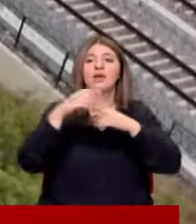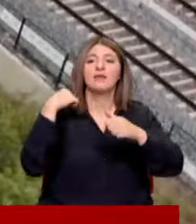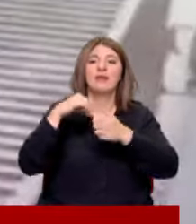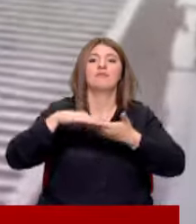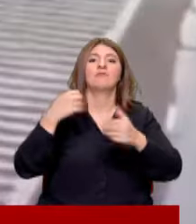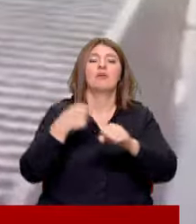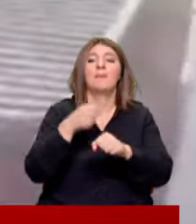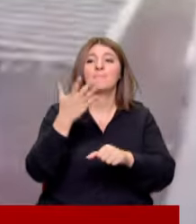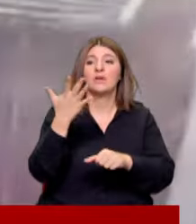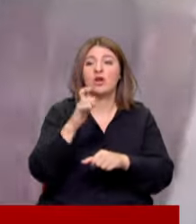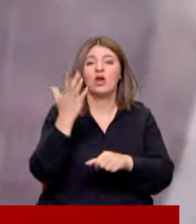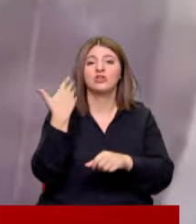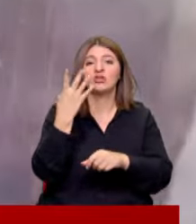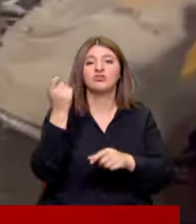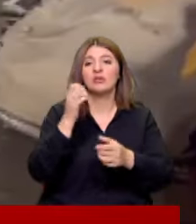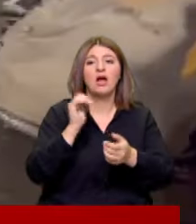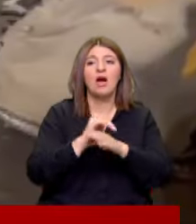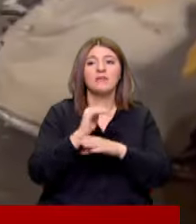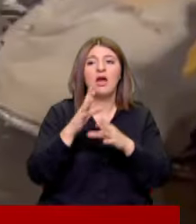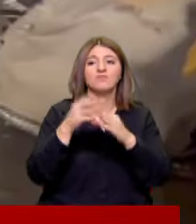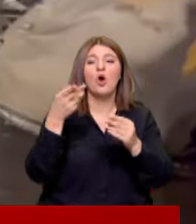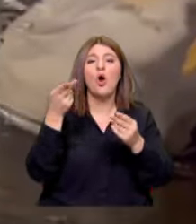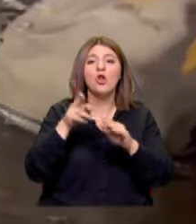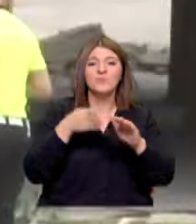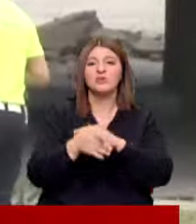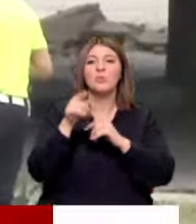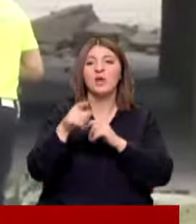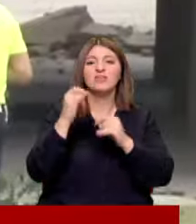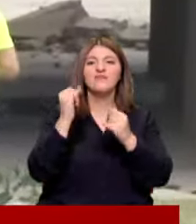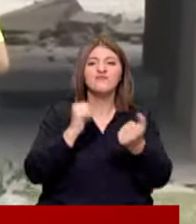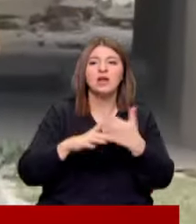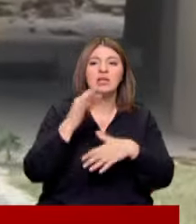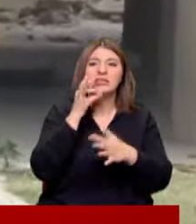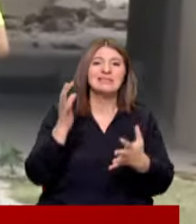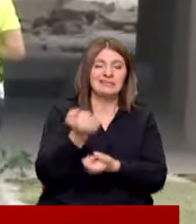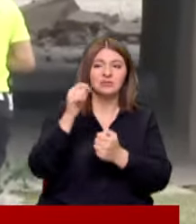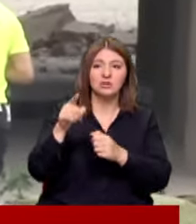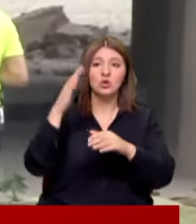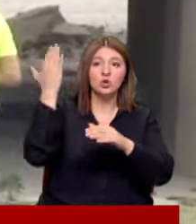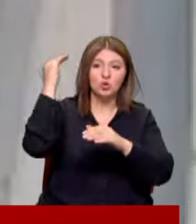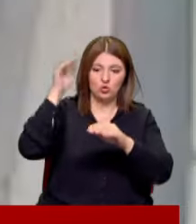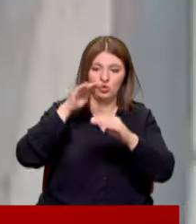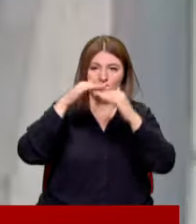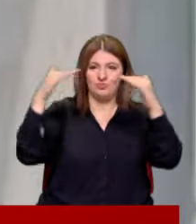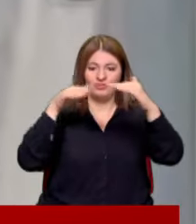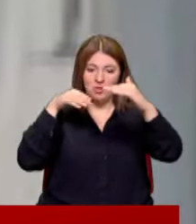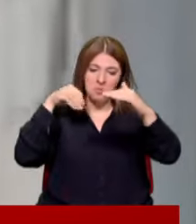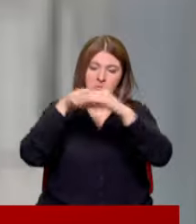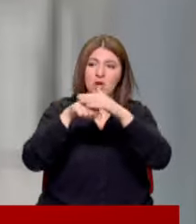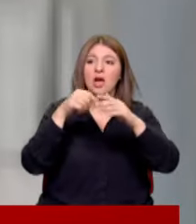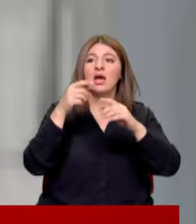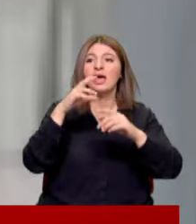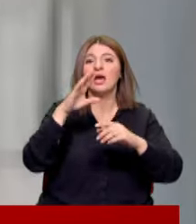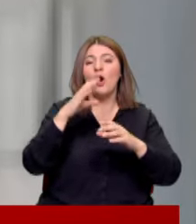kazası 5 ay önce 4 kişinin yaşamını yitirdiği ölüm geçidinde bu kez faciadan dönüldü Üst geçide çarpan tır İETT